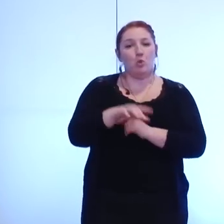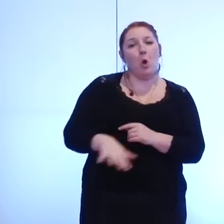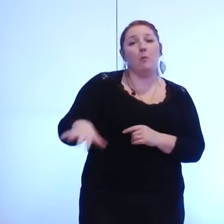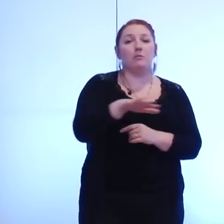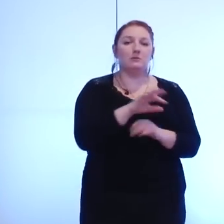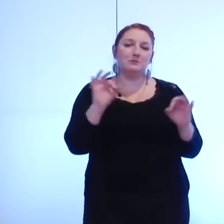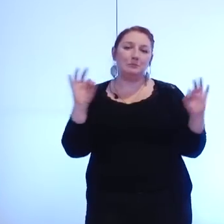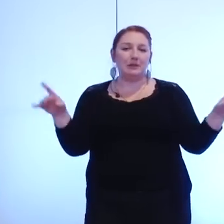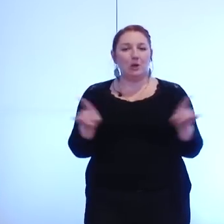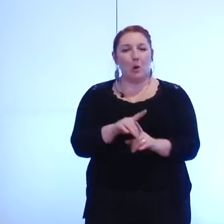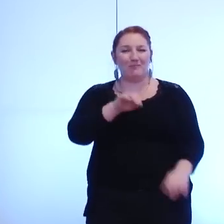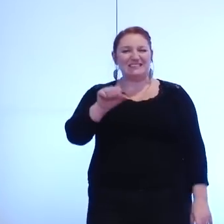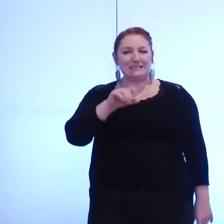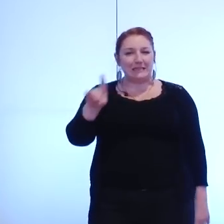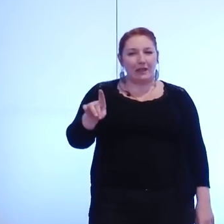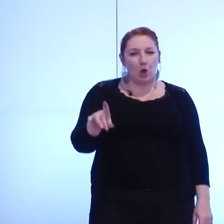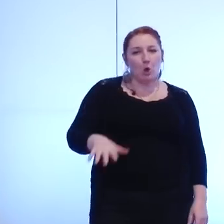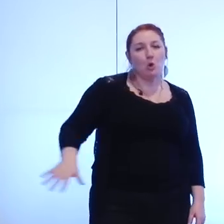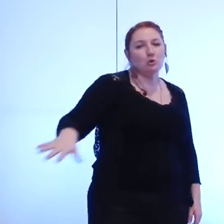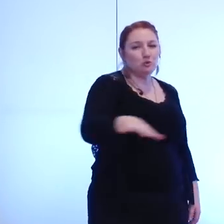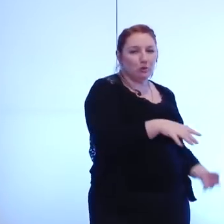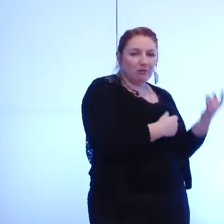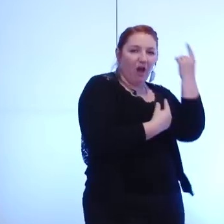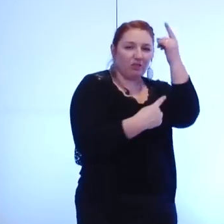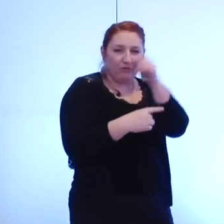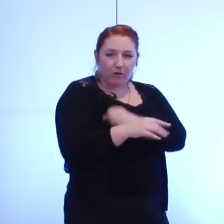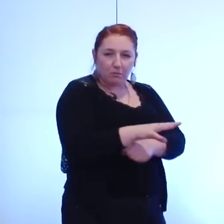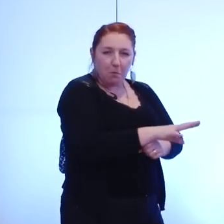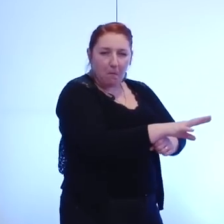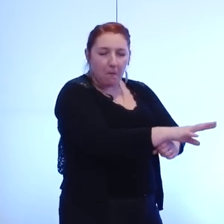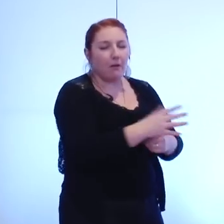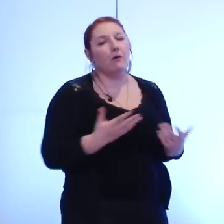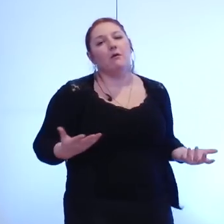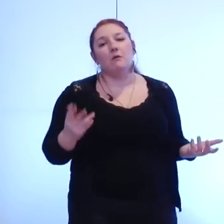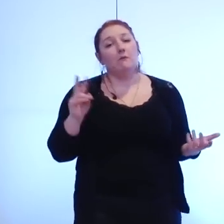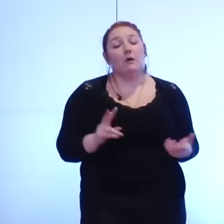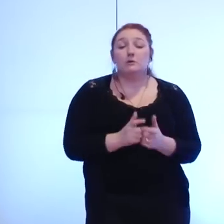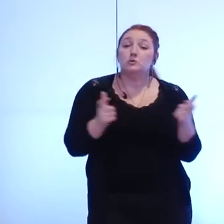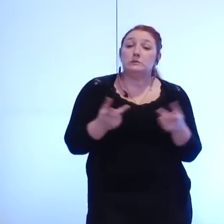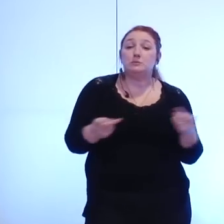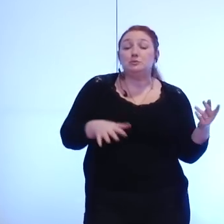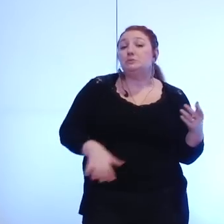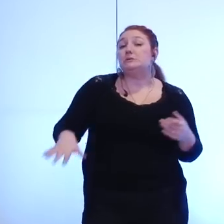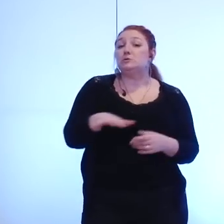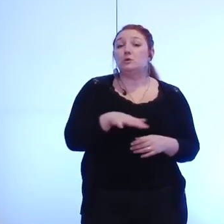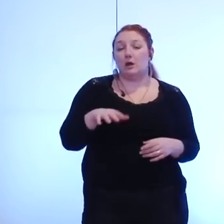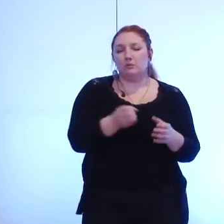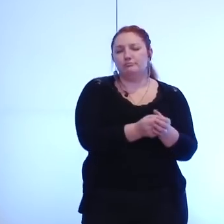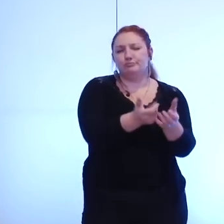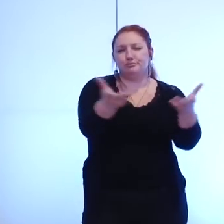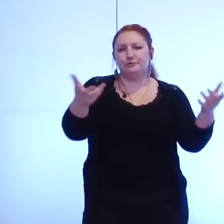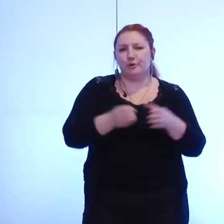une zone à défendre comme on dit aujourd'hui quant aux sociétés publiques locales où nous sommes majoritaires il y en a plusieurs